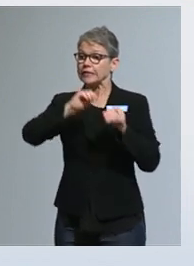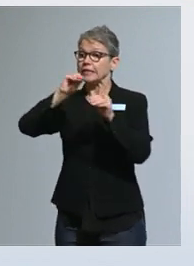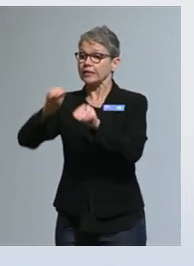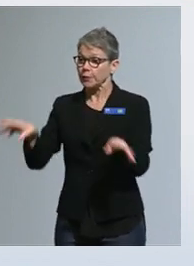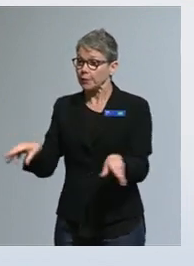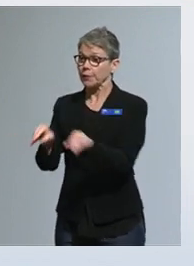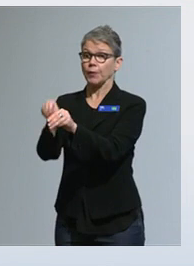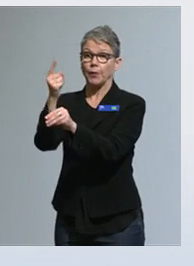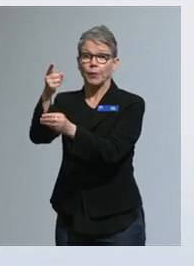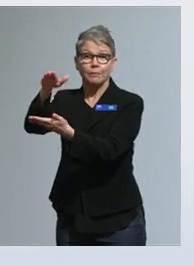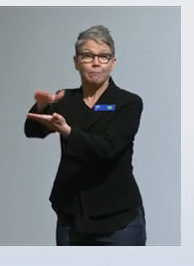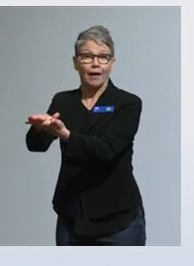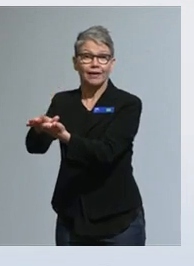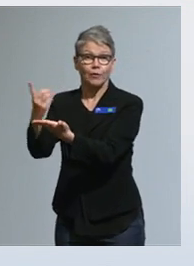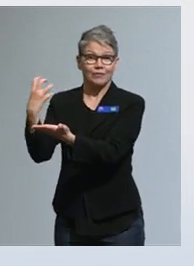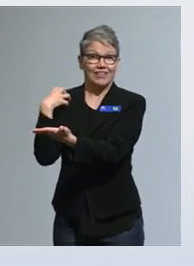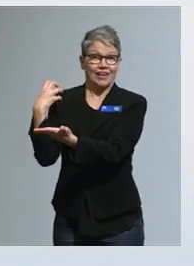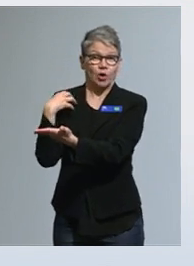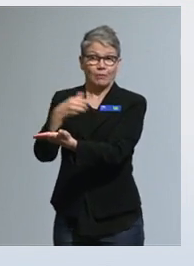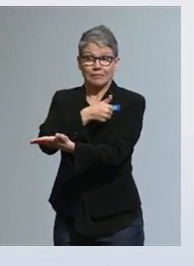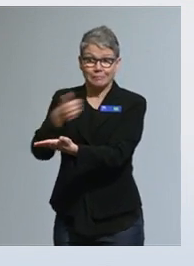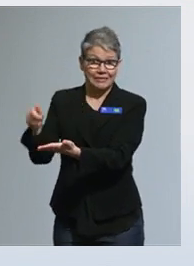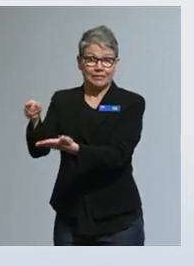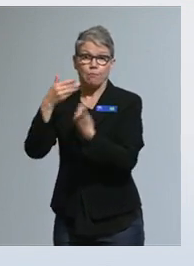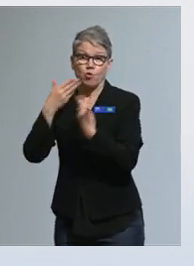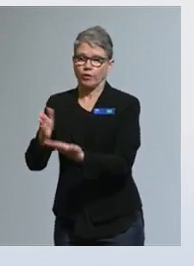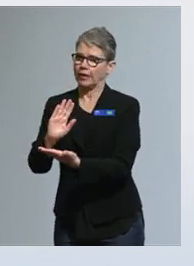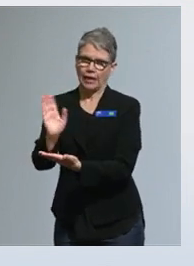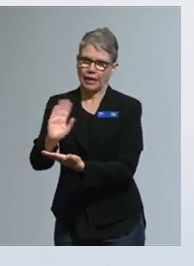yhden viranomaistoimijan myönnettäviksi.